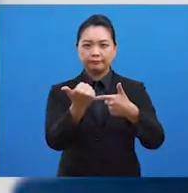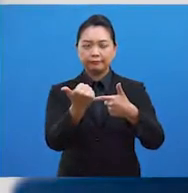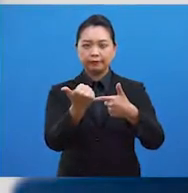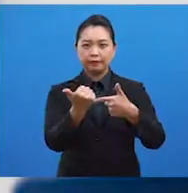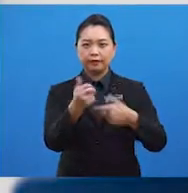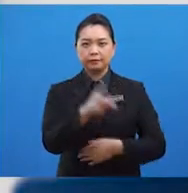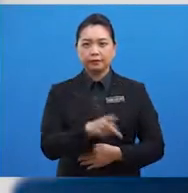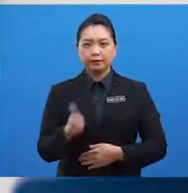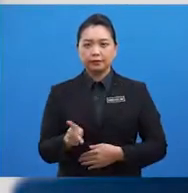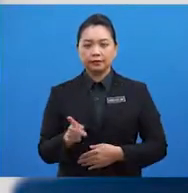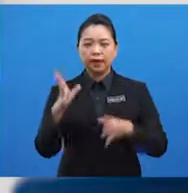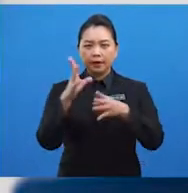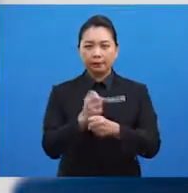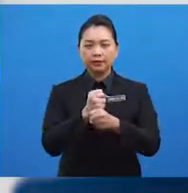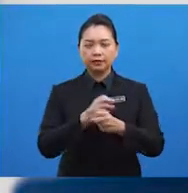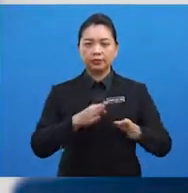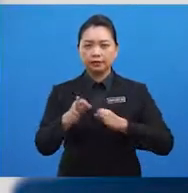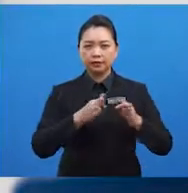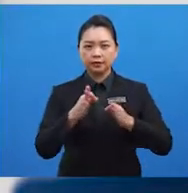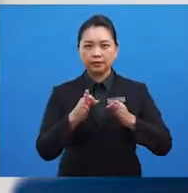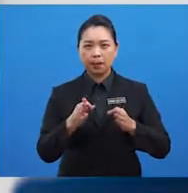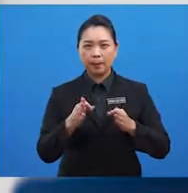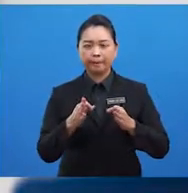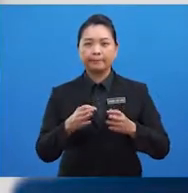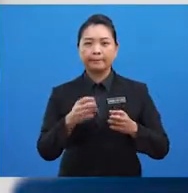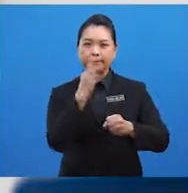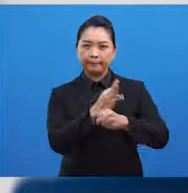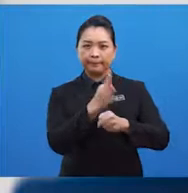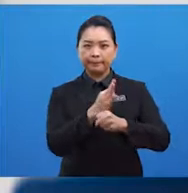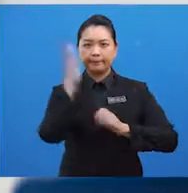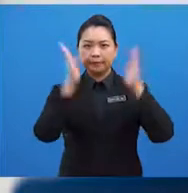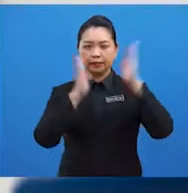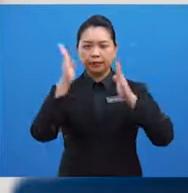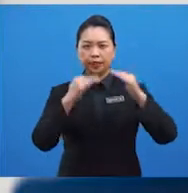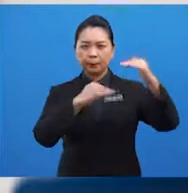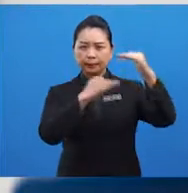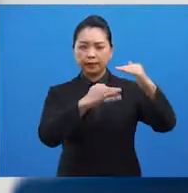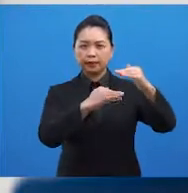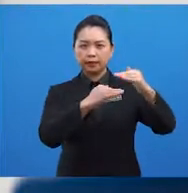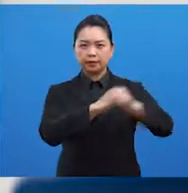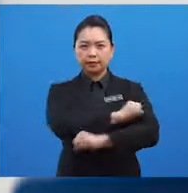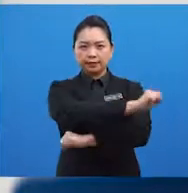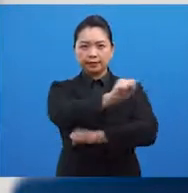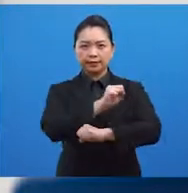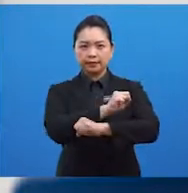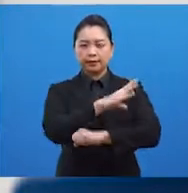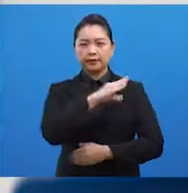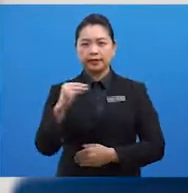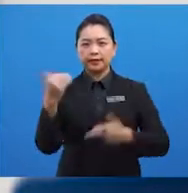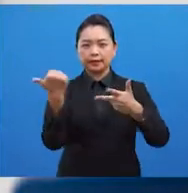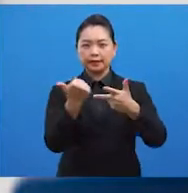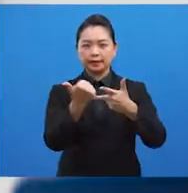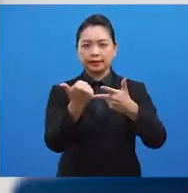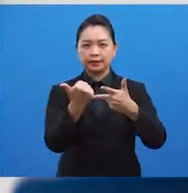pelajar-pelajar dapat menjelaskan kembali peranan Malaysia di peringkat serantau. Dan ketiga,